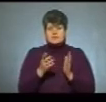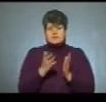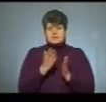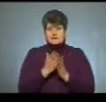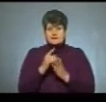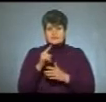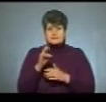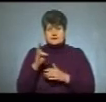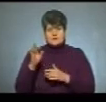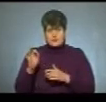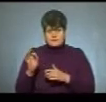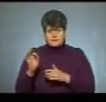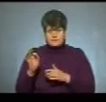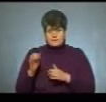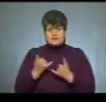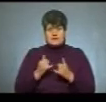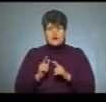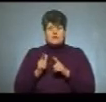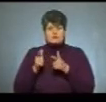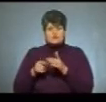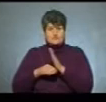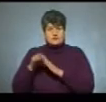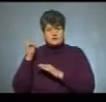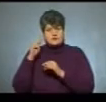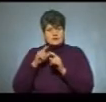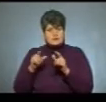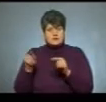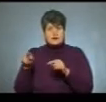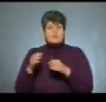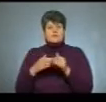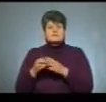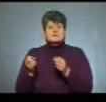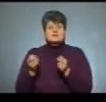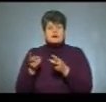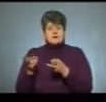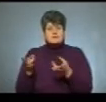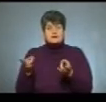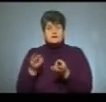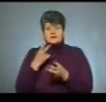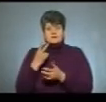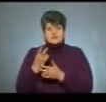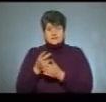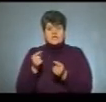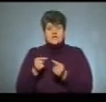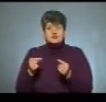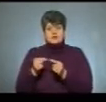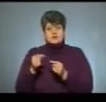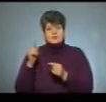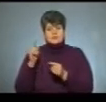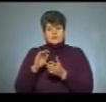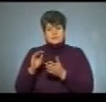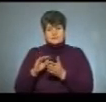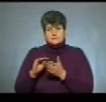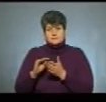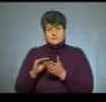ЗНО. Для вступу у вищий навчальний заклад там по спеціальностях, там треба вже дивитися і чітко визначатися із